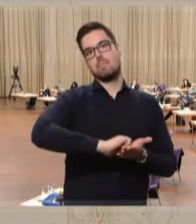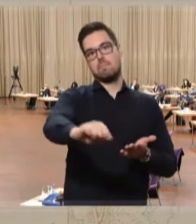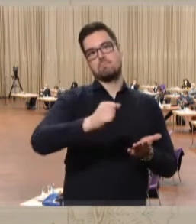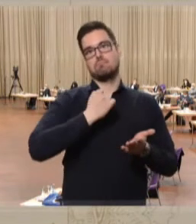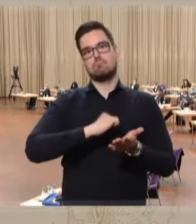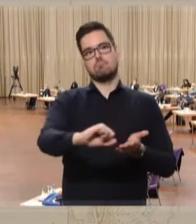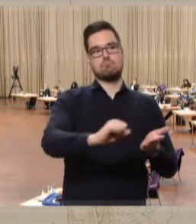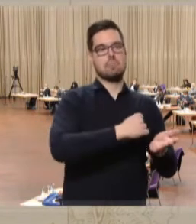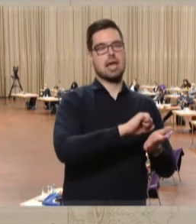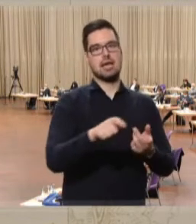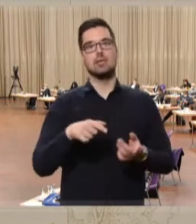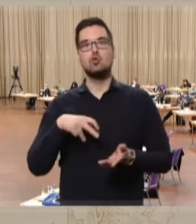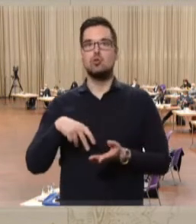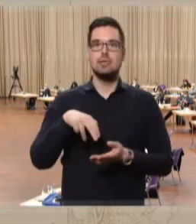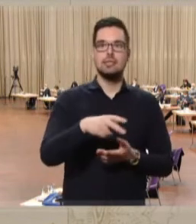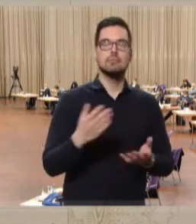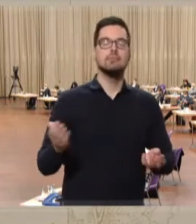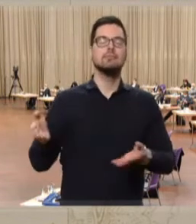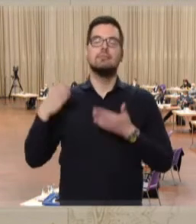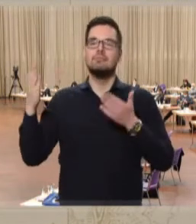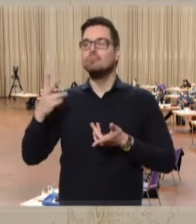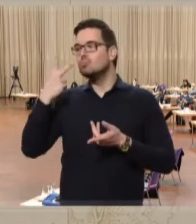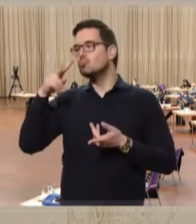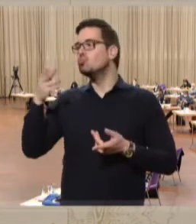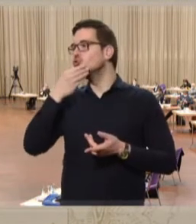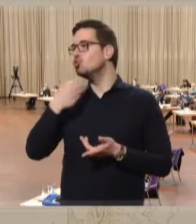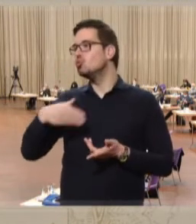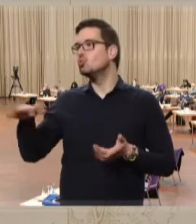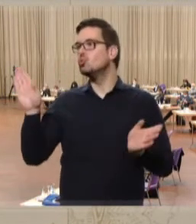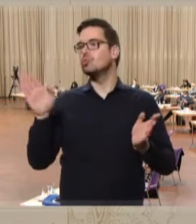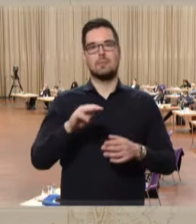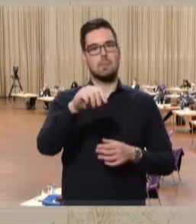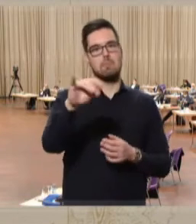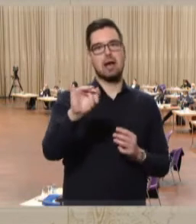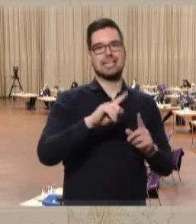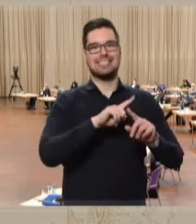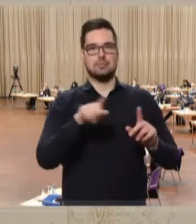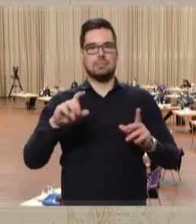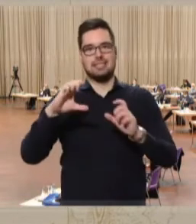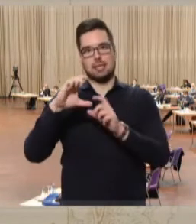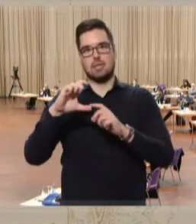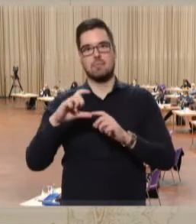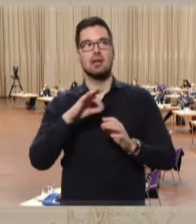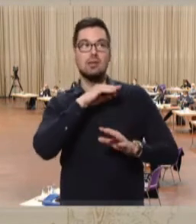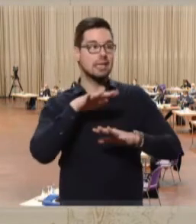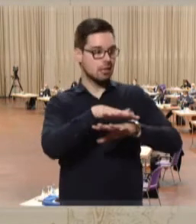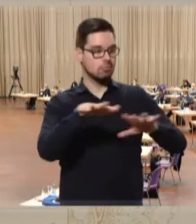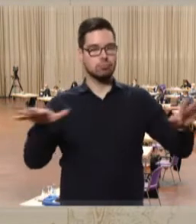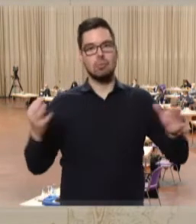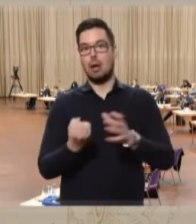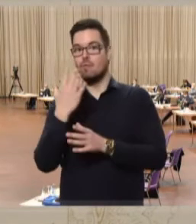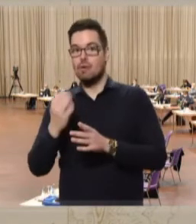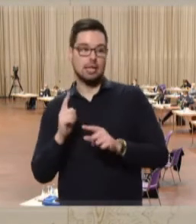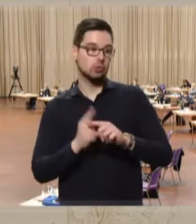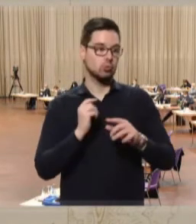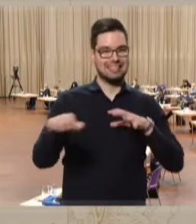Spaziergängen durch die Natur an ihrer Blütenpracht von Mai bis September. Sie bieten Lebensräume mit hoher Vielfalt an Pflanzen und